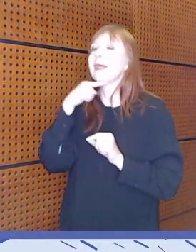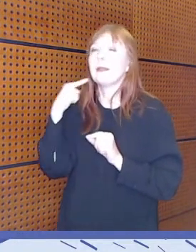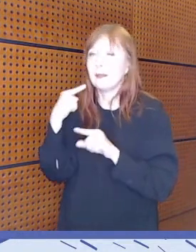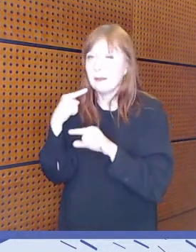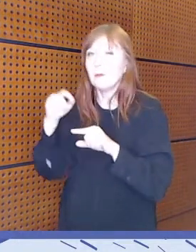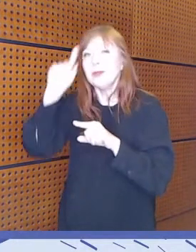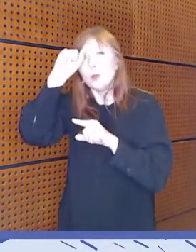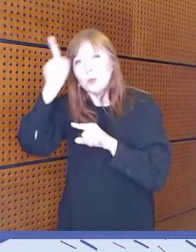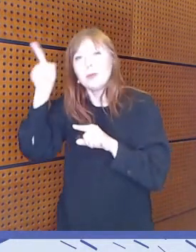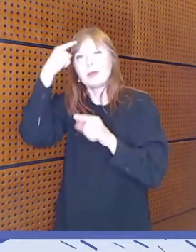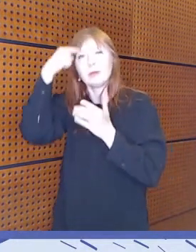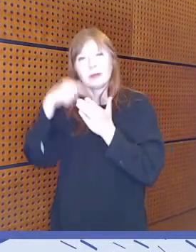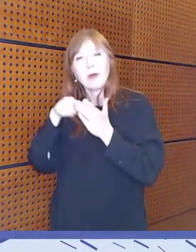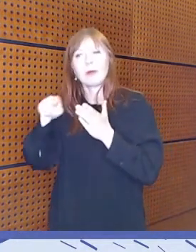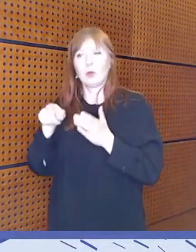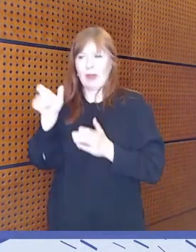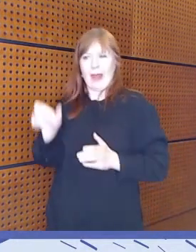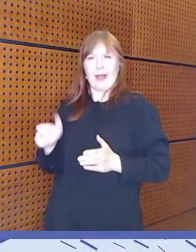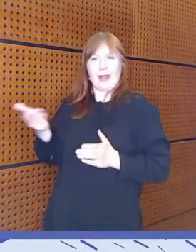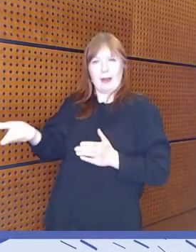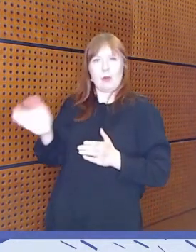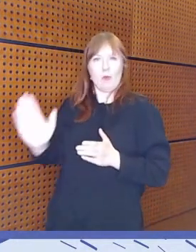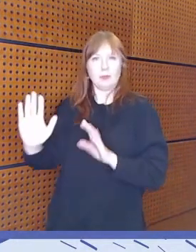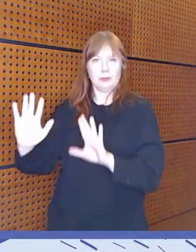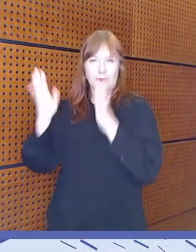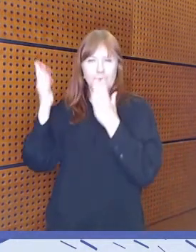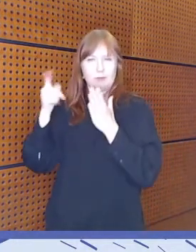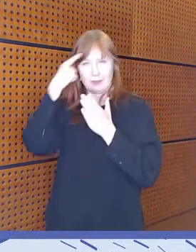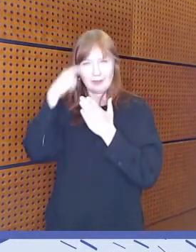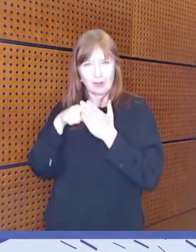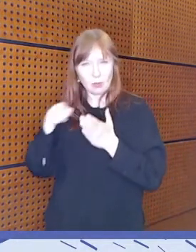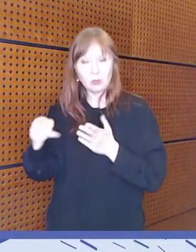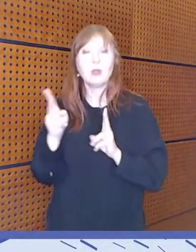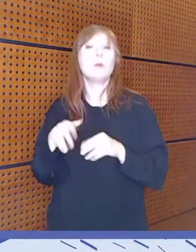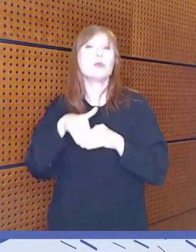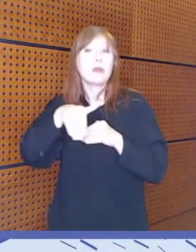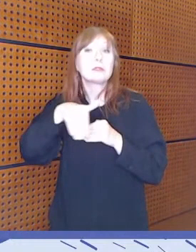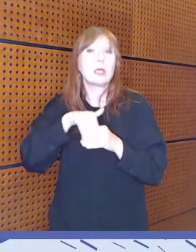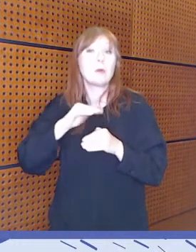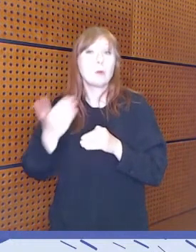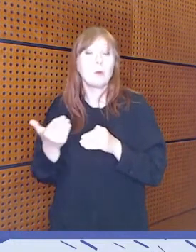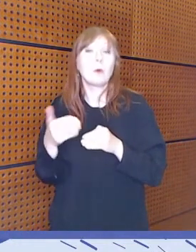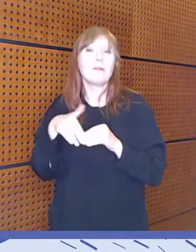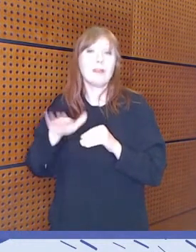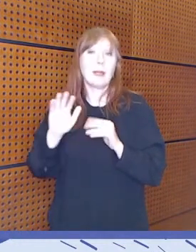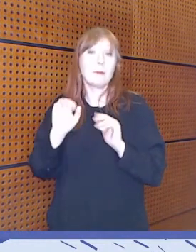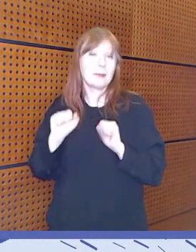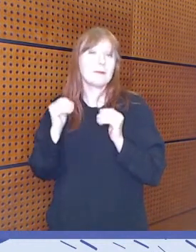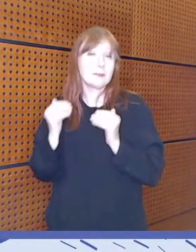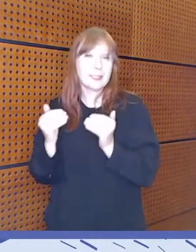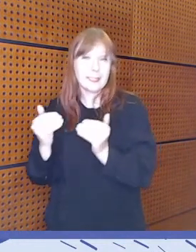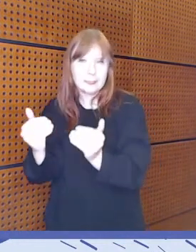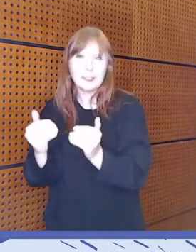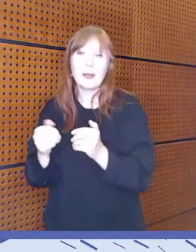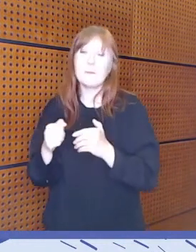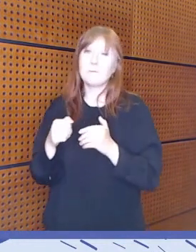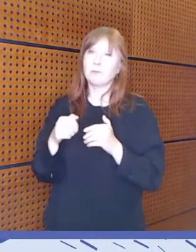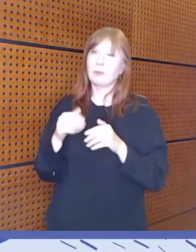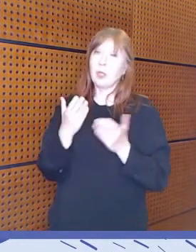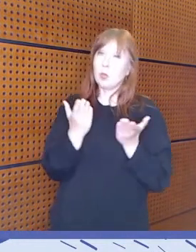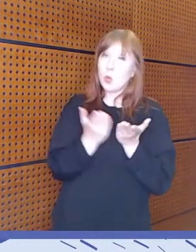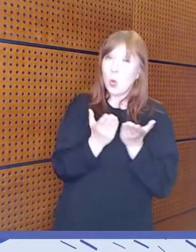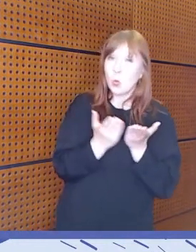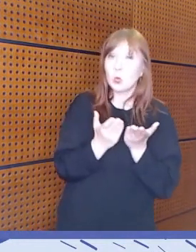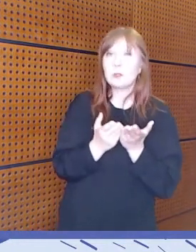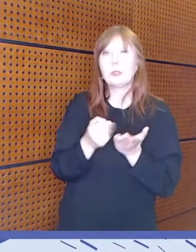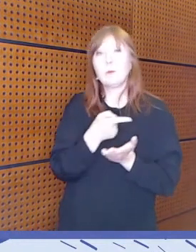mitä se tarkoittaa sen henkilön kohdalla. Ja sitten myös ehkä asennepuolella, että edelleenkin vaikka kouluissa ja opettajat jo hyvin